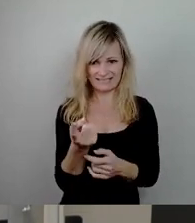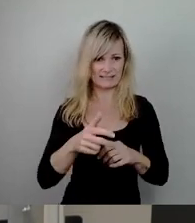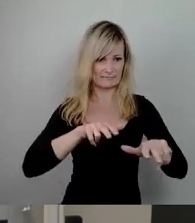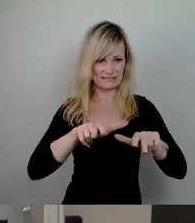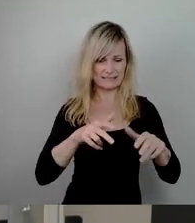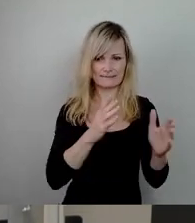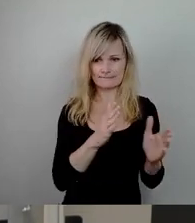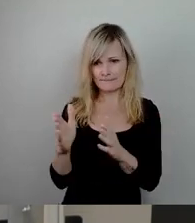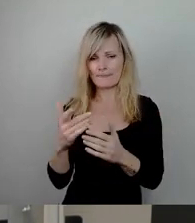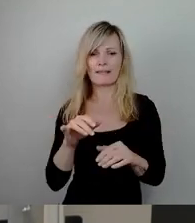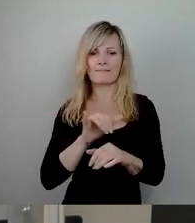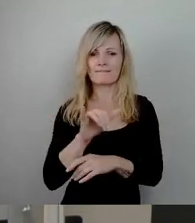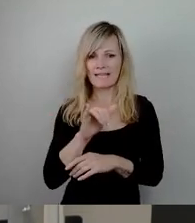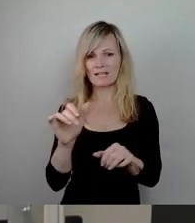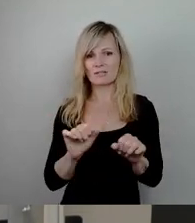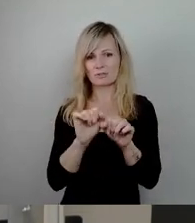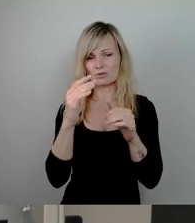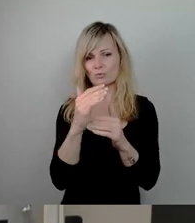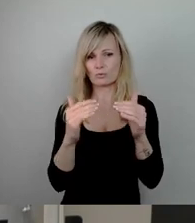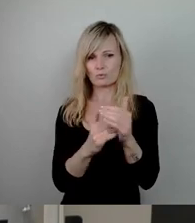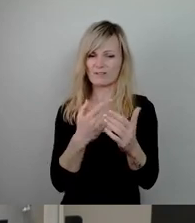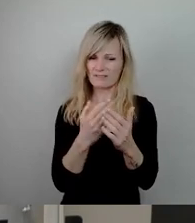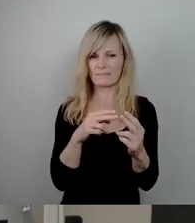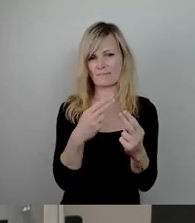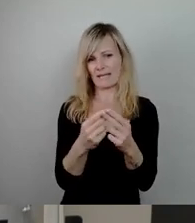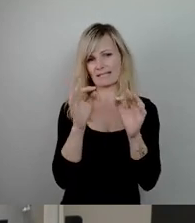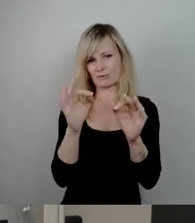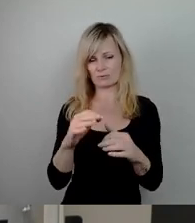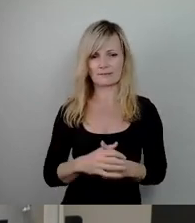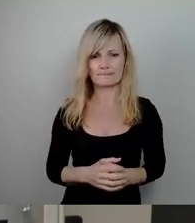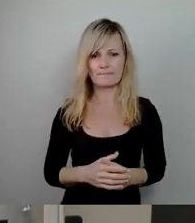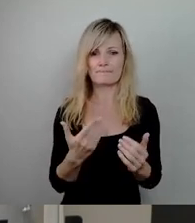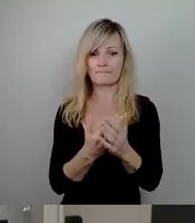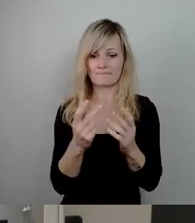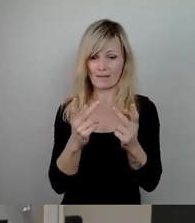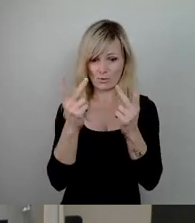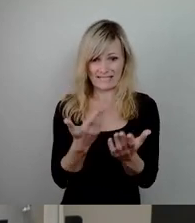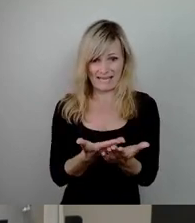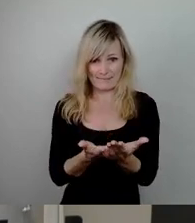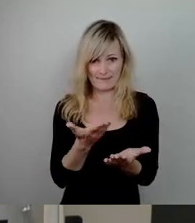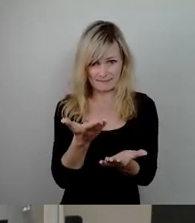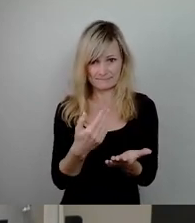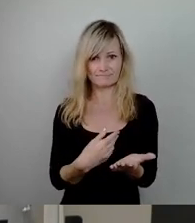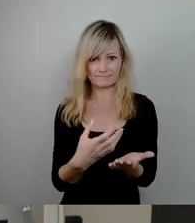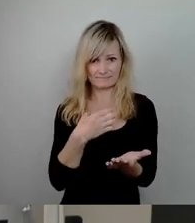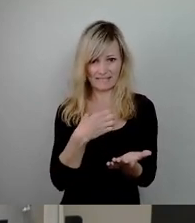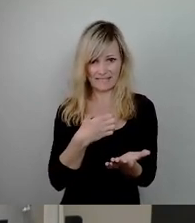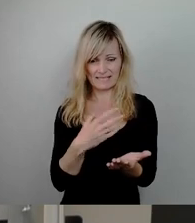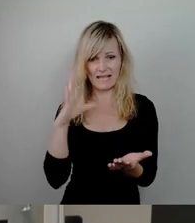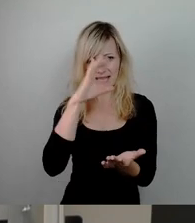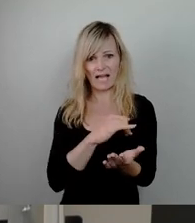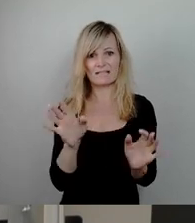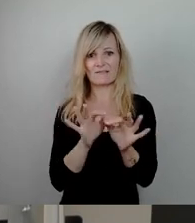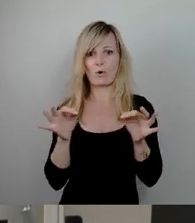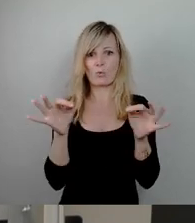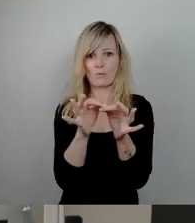sinnvoll dafür ist. Mit diesem vorliegenden Konzept Dresdner Nachtforum Stadt